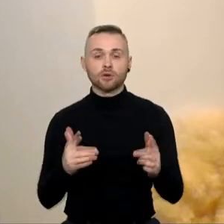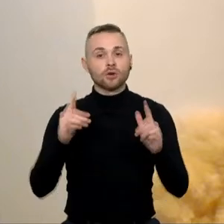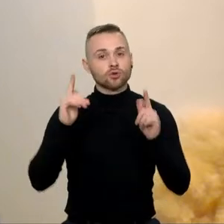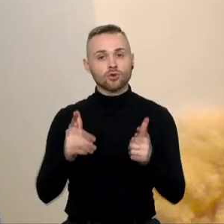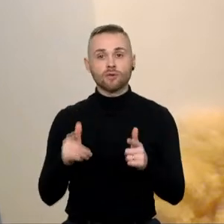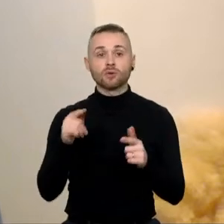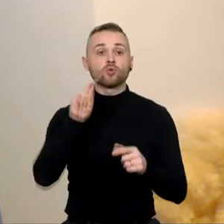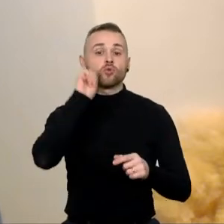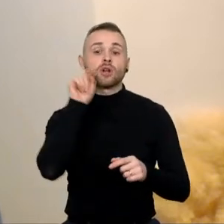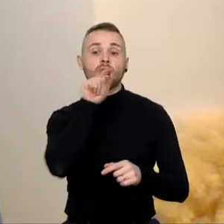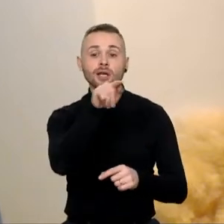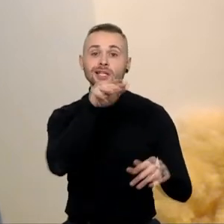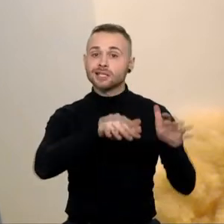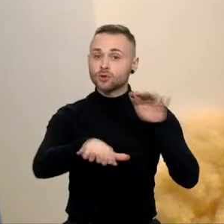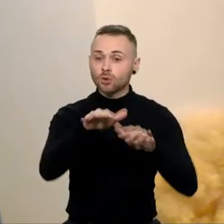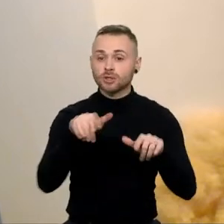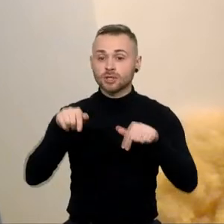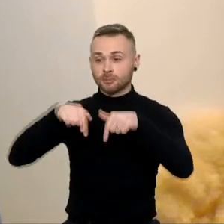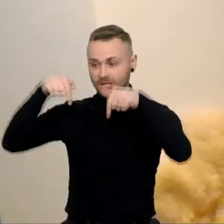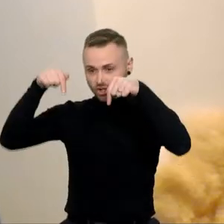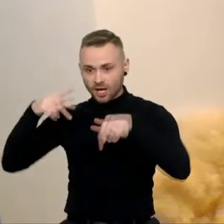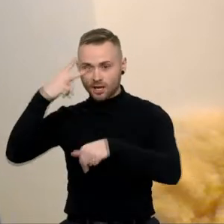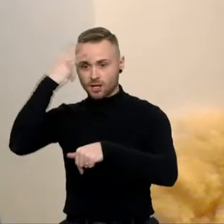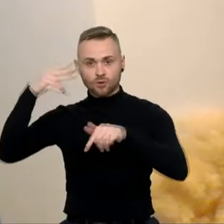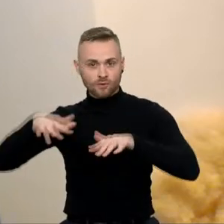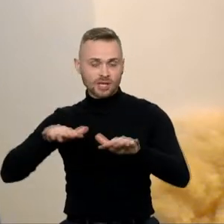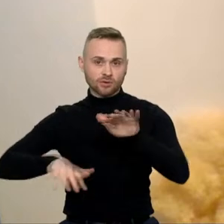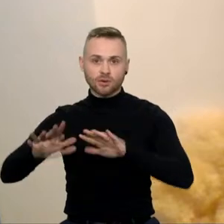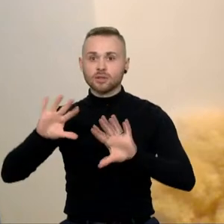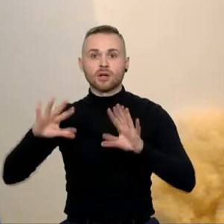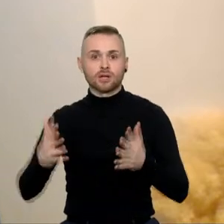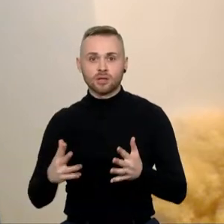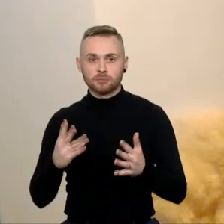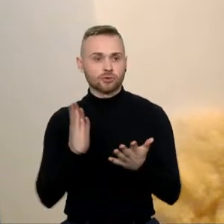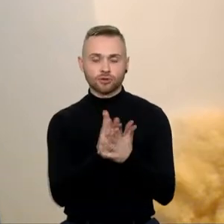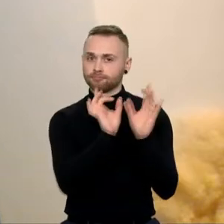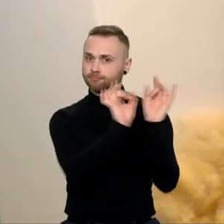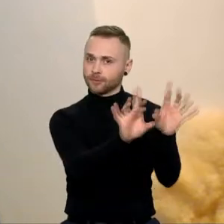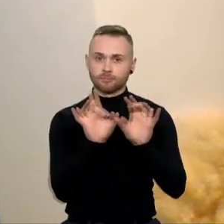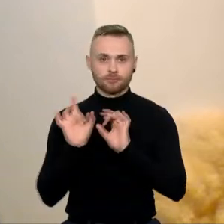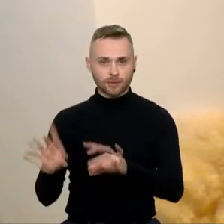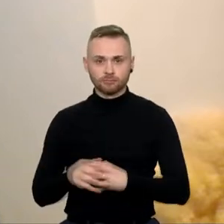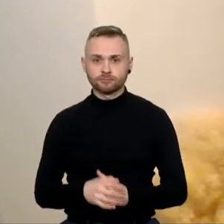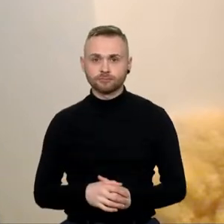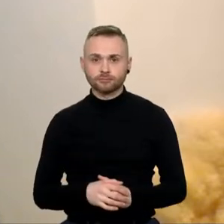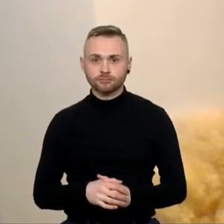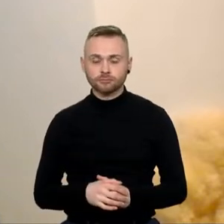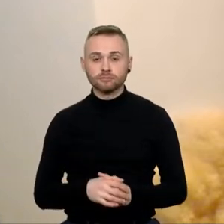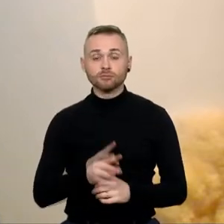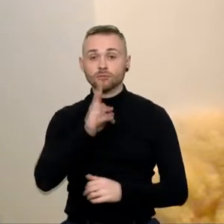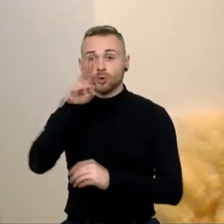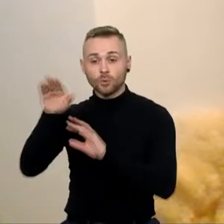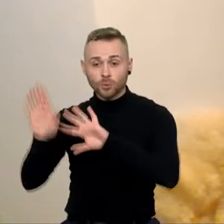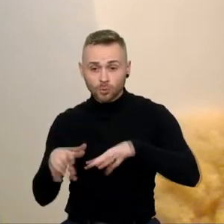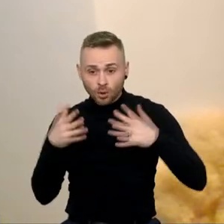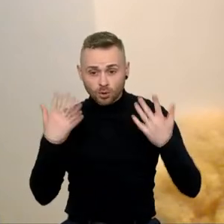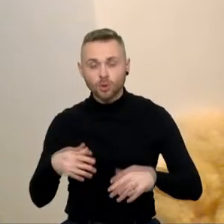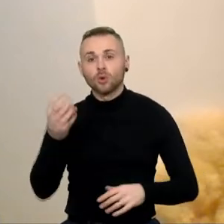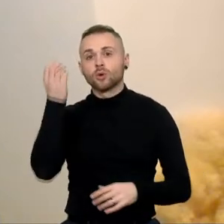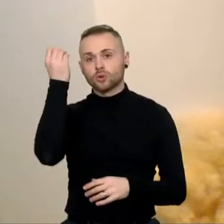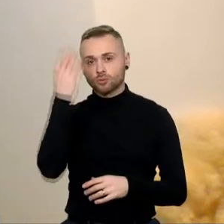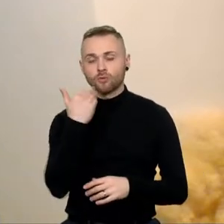skirtinga. Ir po dviejų, praktiškai, metų karo, kai yra daromi tam tikri sprendimai, suvokiant, kad tai yra ilgalaikis toks.